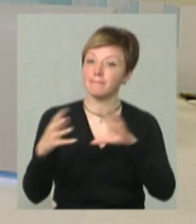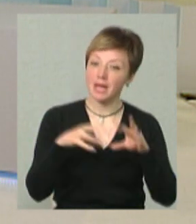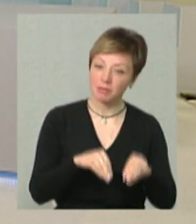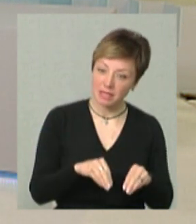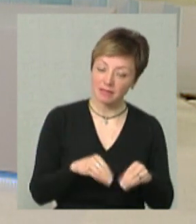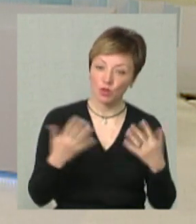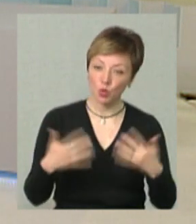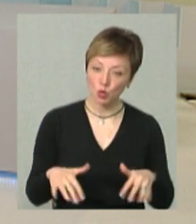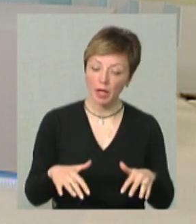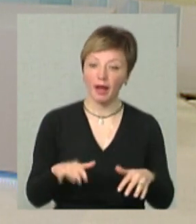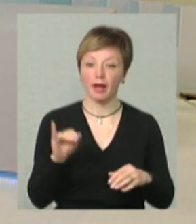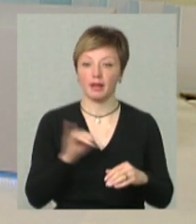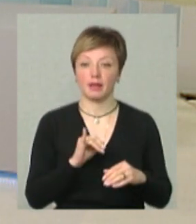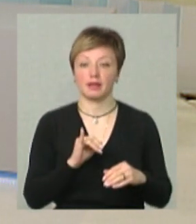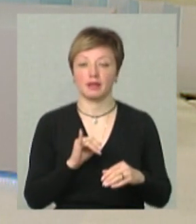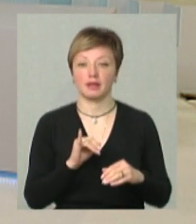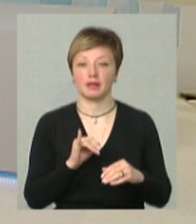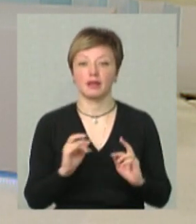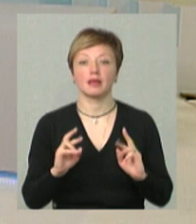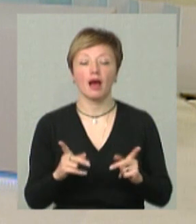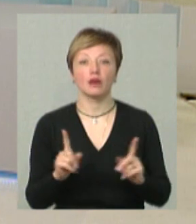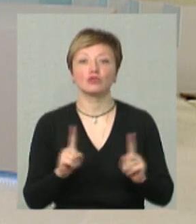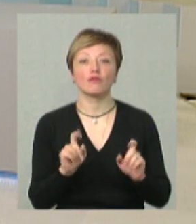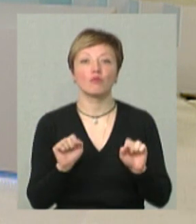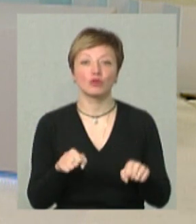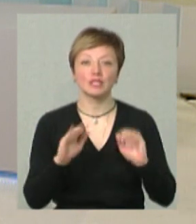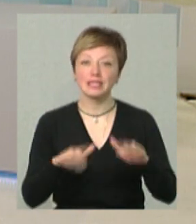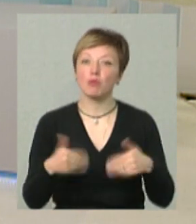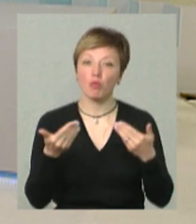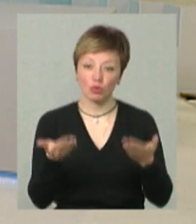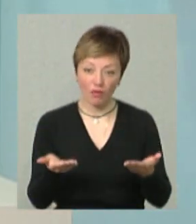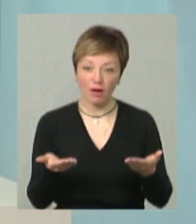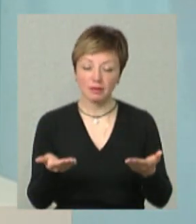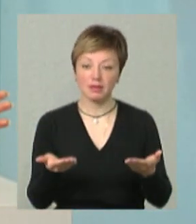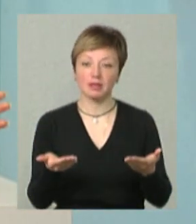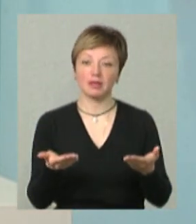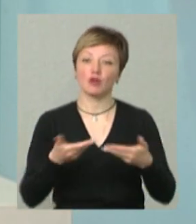перемістився, і що ви можете запропонувати